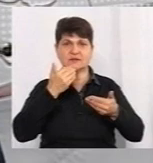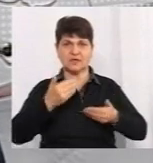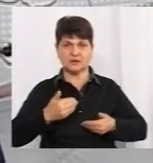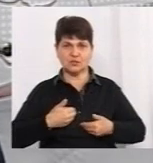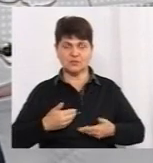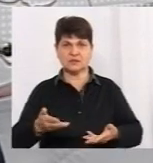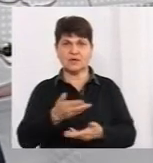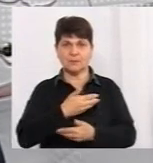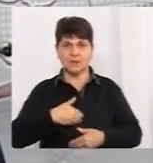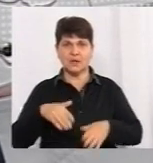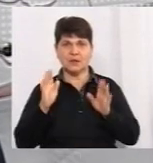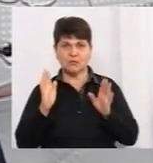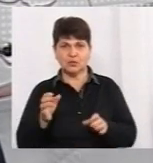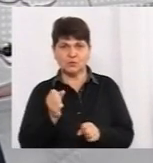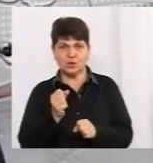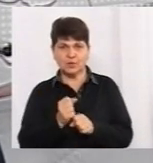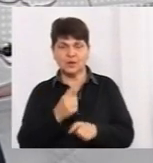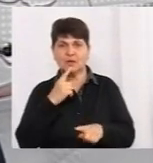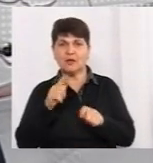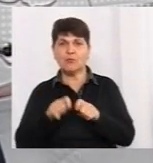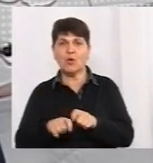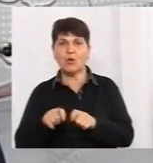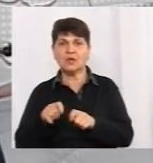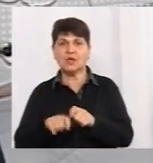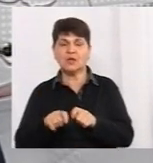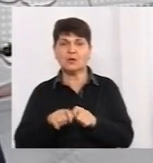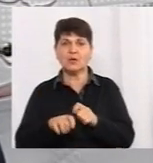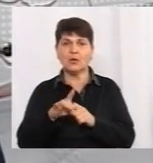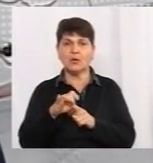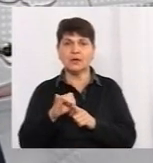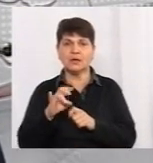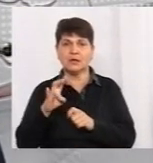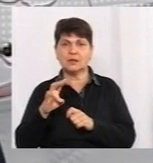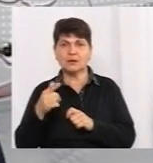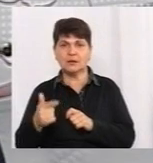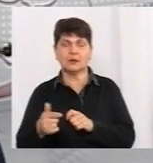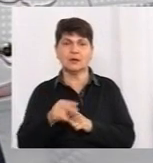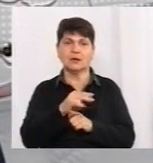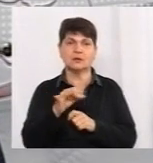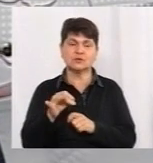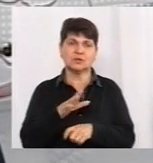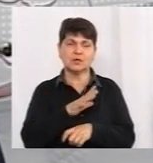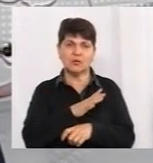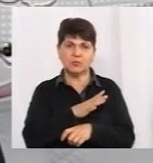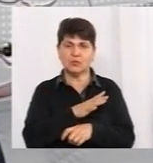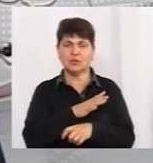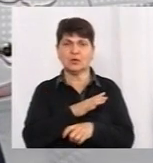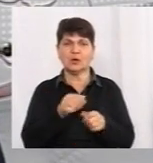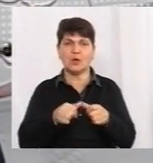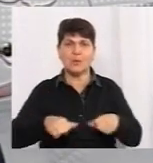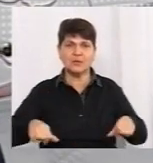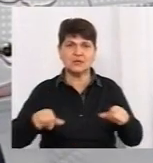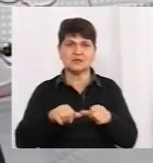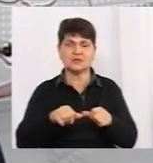будемо робити такий моніторинг, а чи були створені комісії по розслідуванню гострих професійних захворювань.